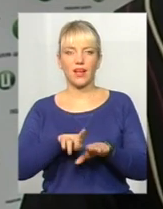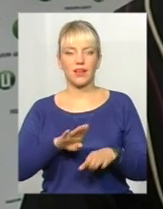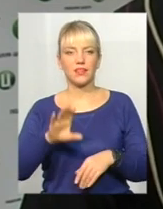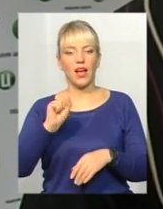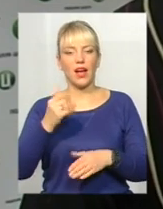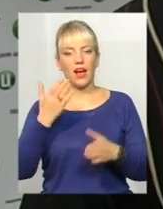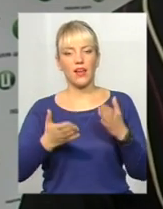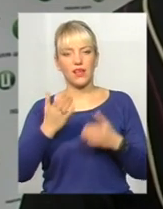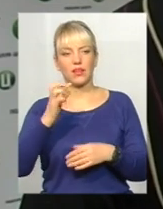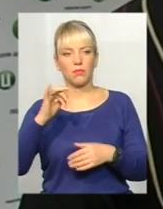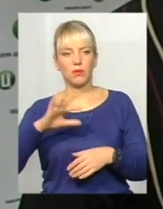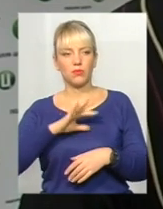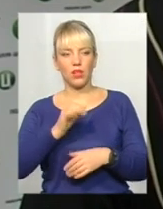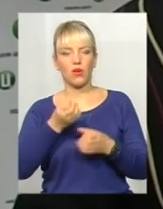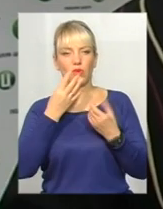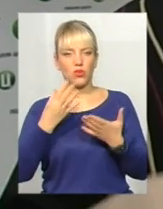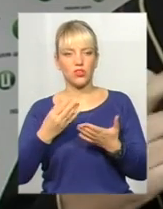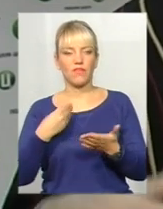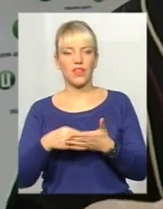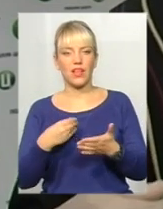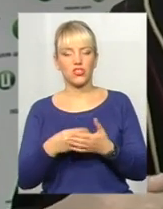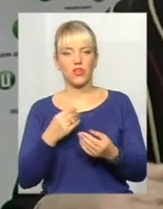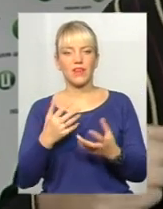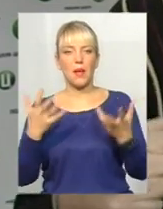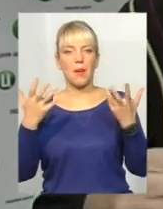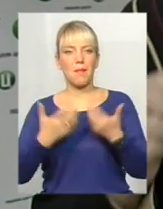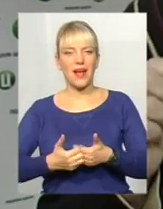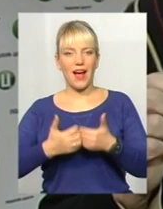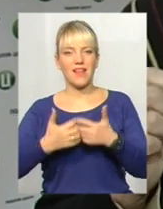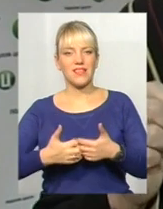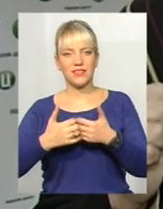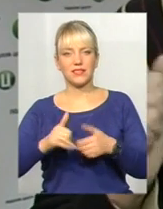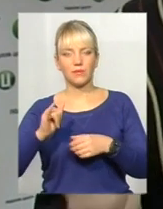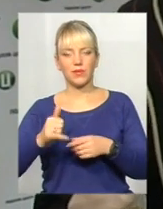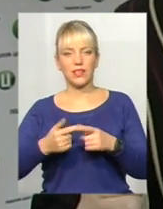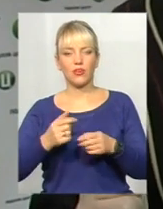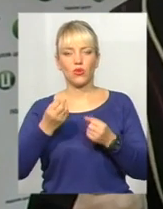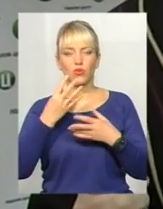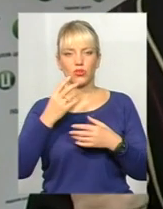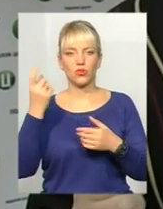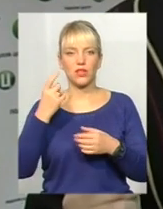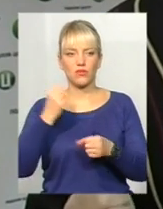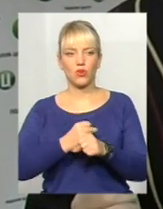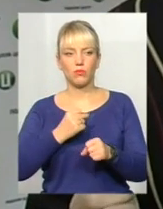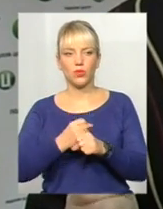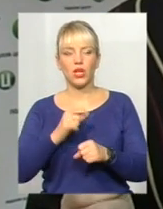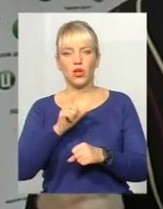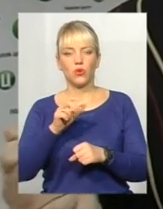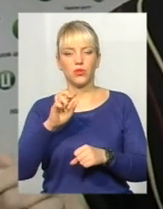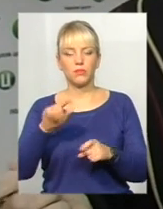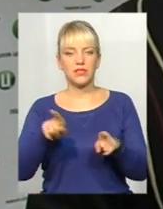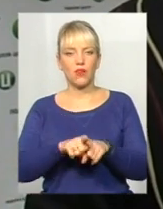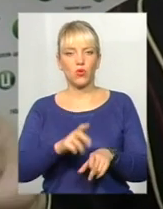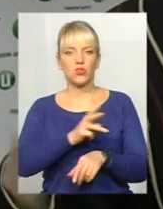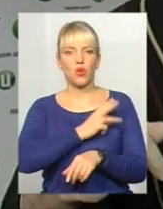якби була хороший фінансовий механізм і хороша роз'яснює робота, люди з такою самою охотою б понесли